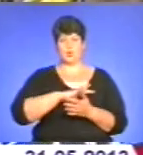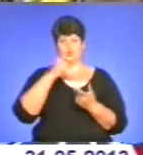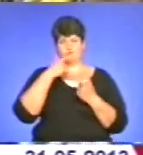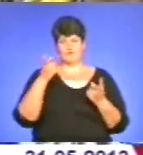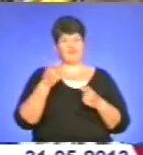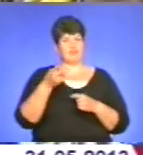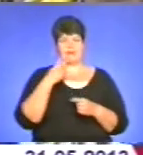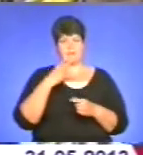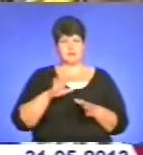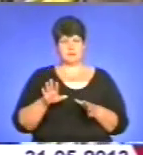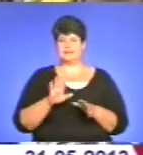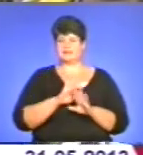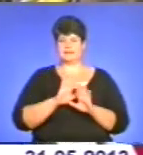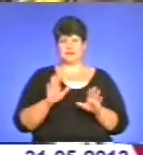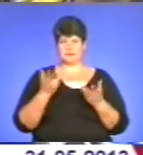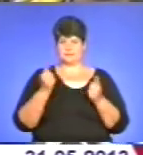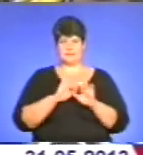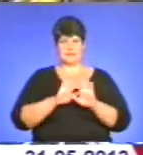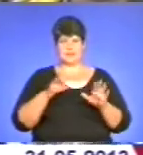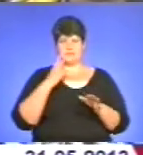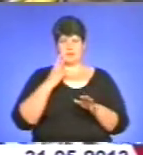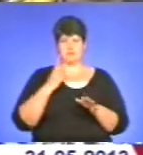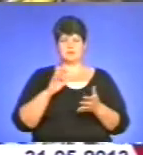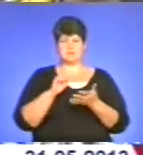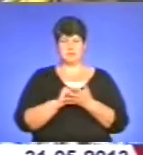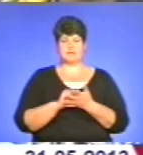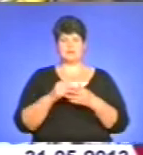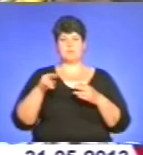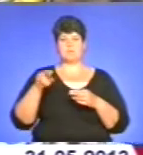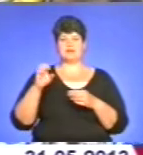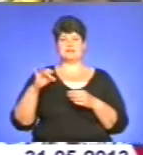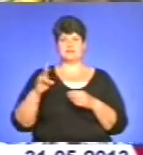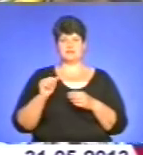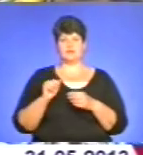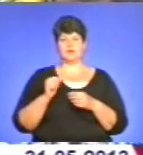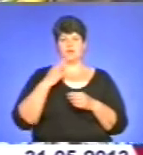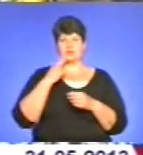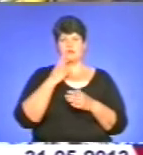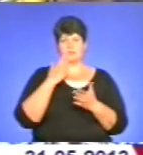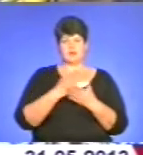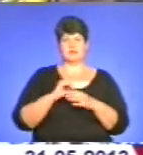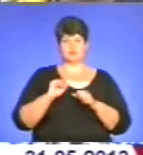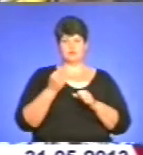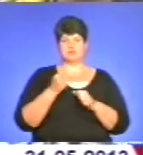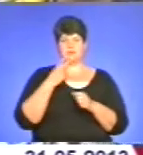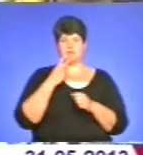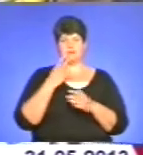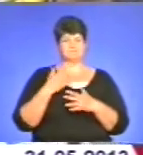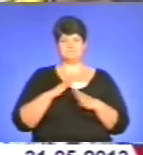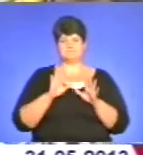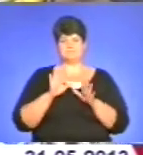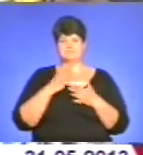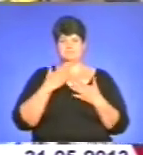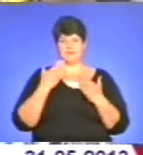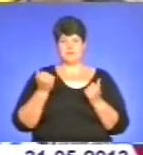Ви не палите? Так, ми не палимемо. Але займаєтеся пасивним корінням? Ні. Не маєте друзів, які палять? Немає. На вашу думку,